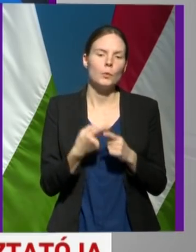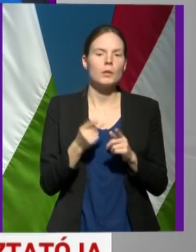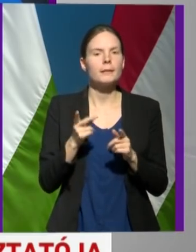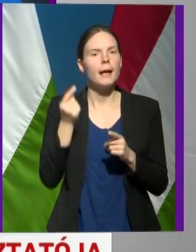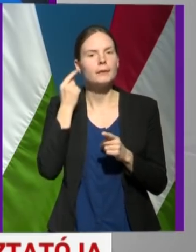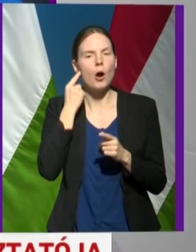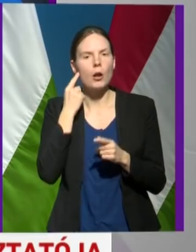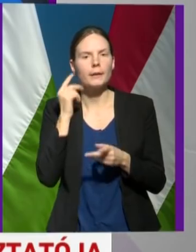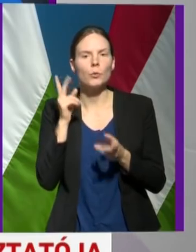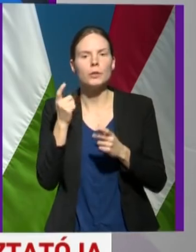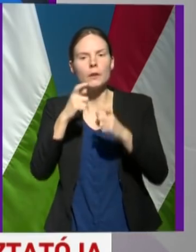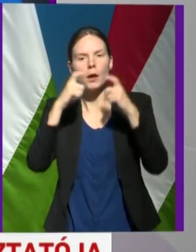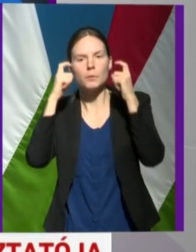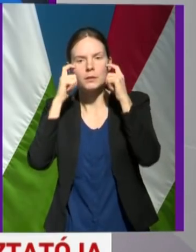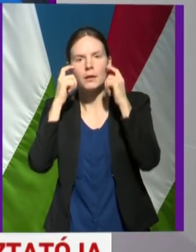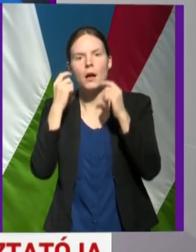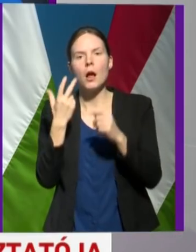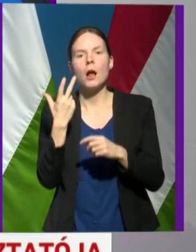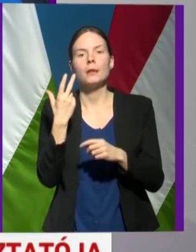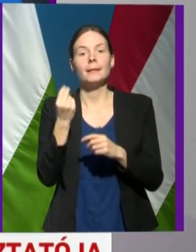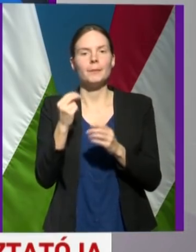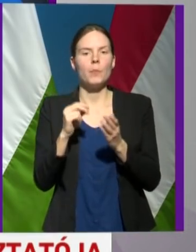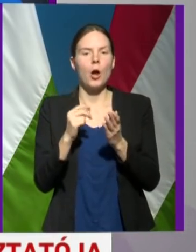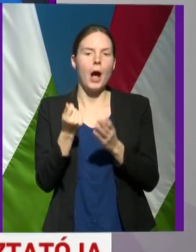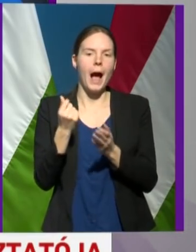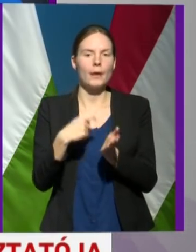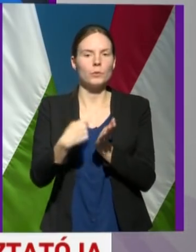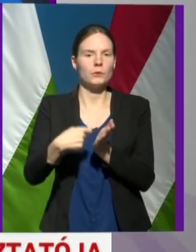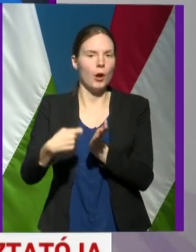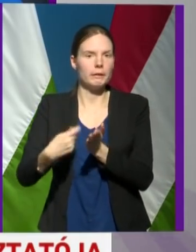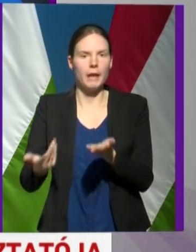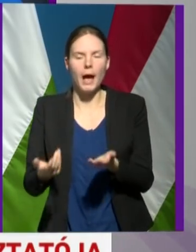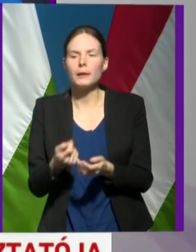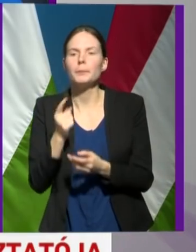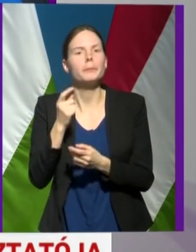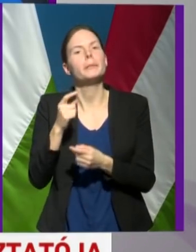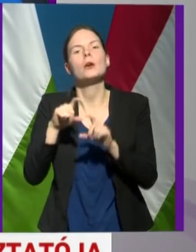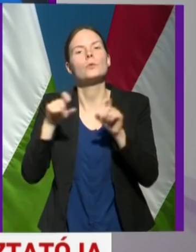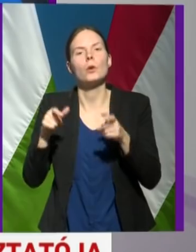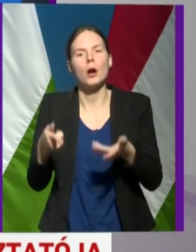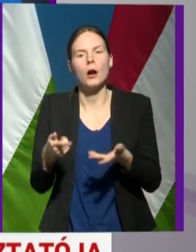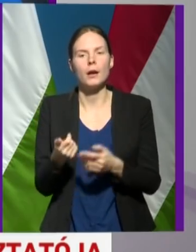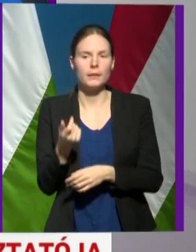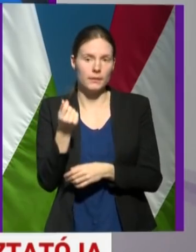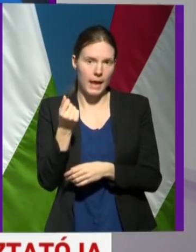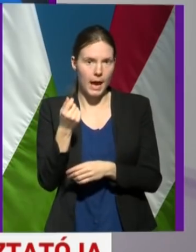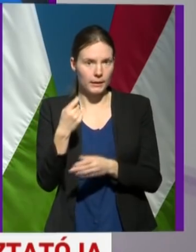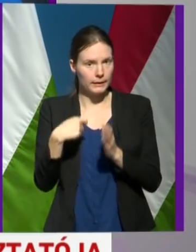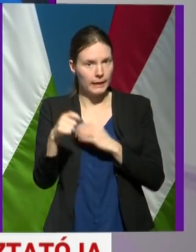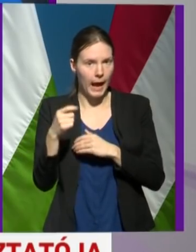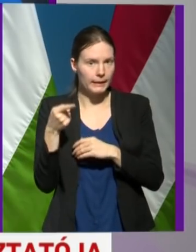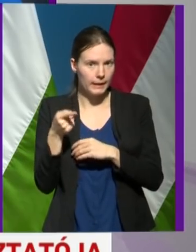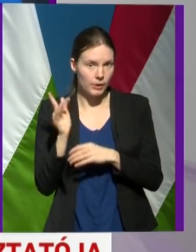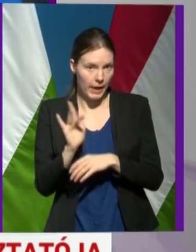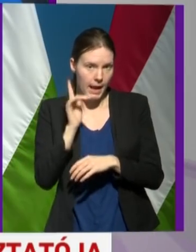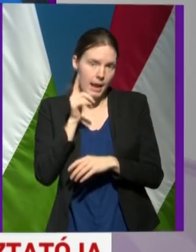vezetőktől, hogy az arcmaszkot háromszoros áron kínálja nekik a BV, mint korábban. Ugyanett mi az oka, és ez ellen az árdarágítás ellen is fellépe a